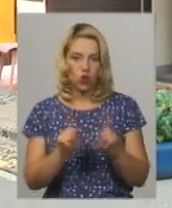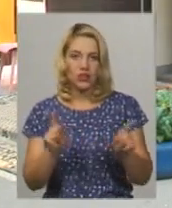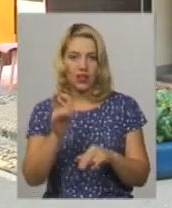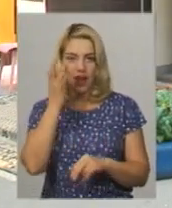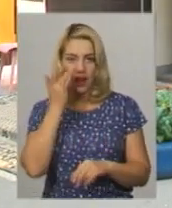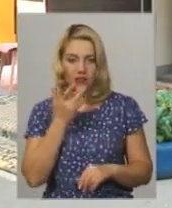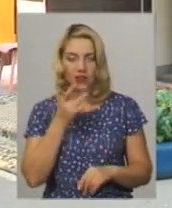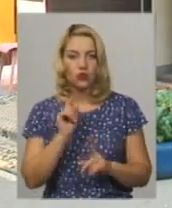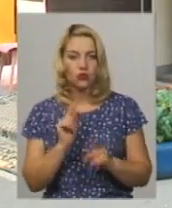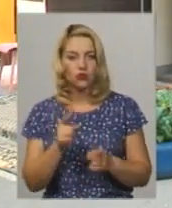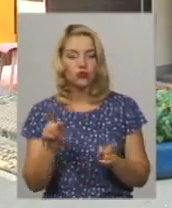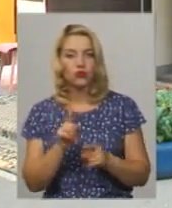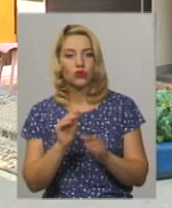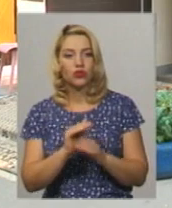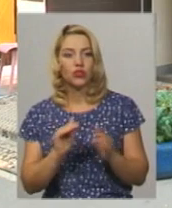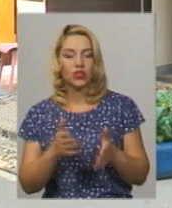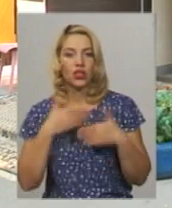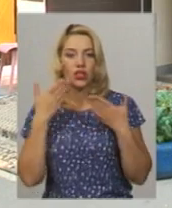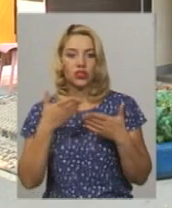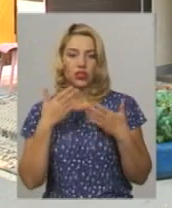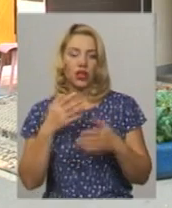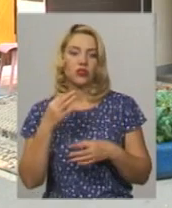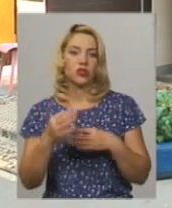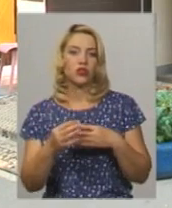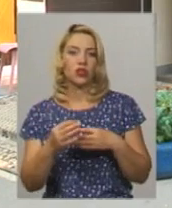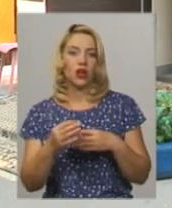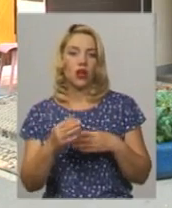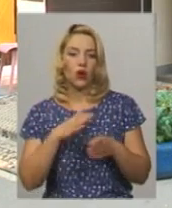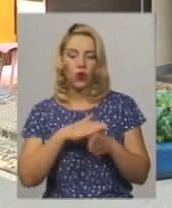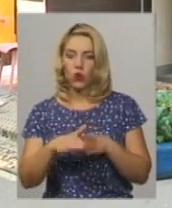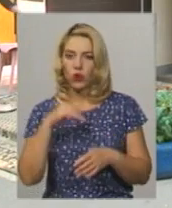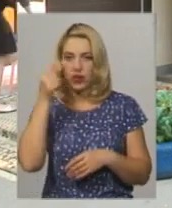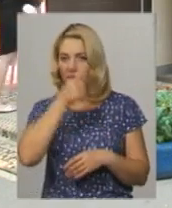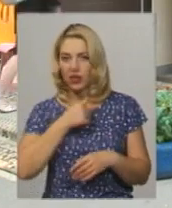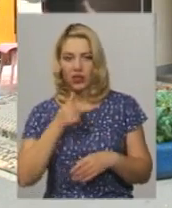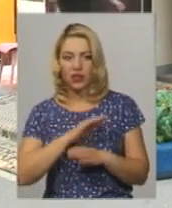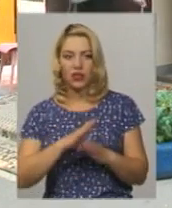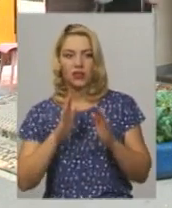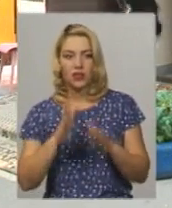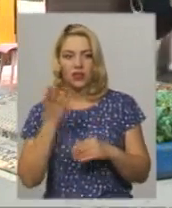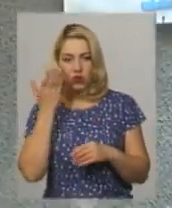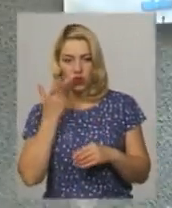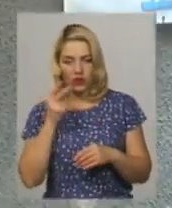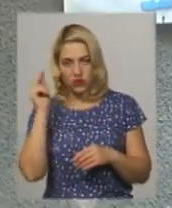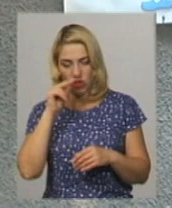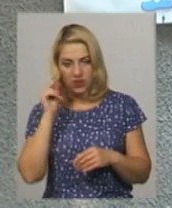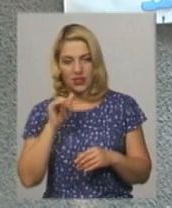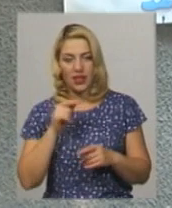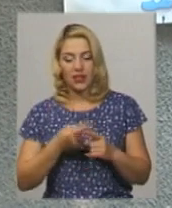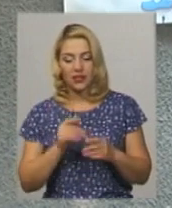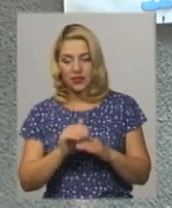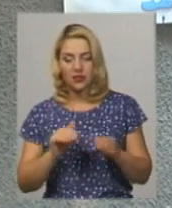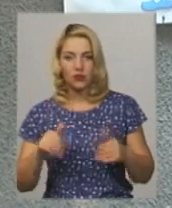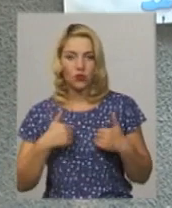Тому що діти читають круглий рік, не тільки коли вчаться і їм десь